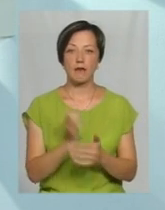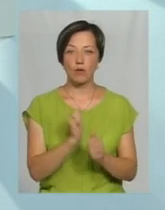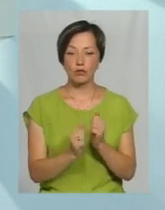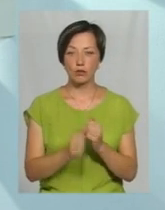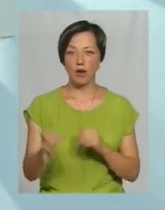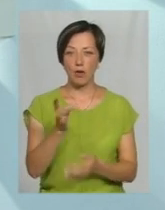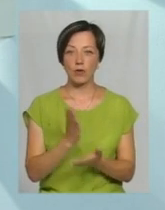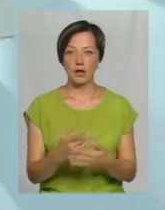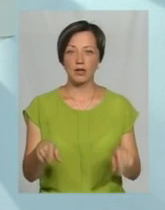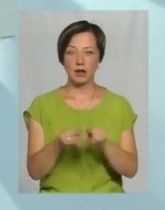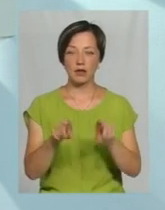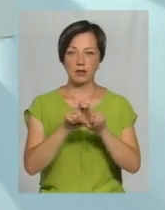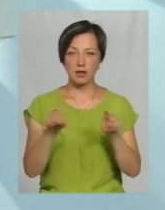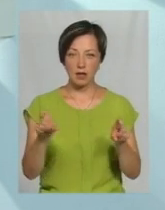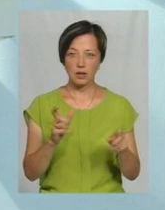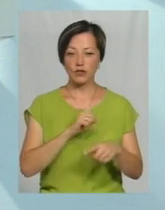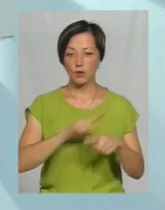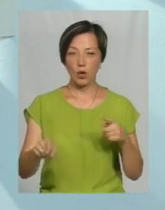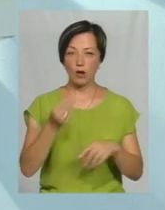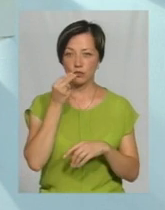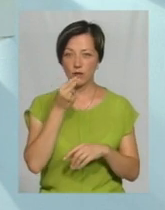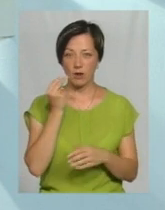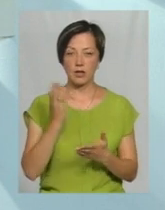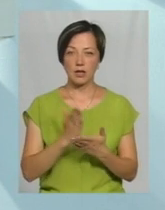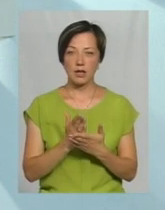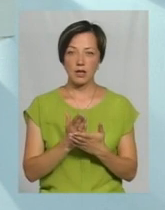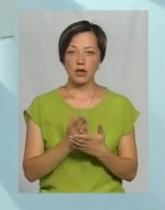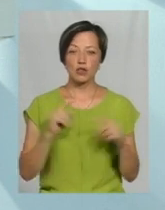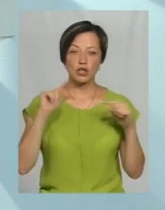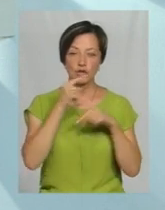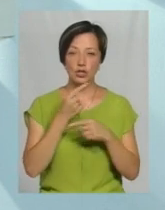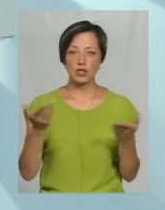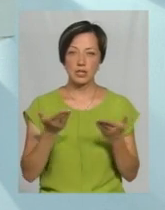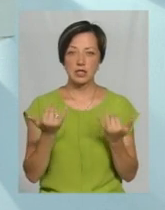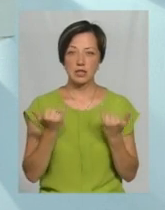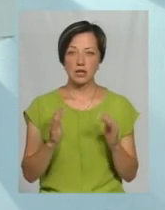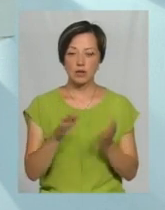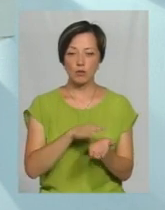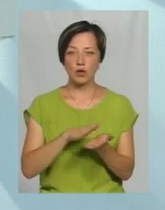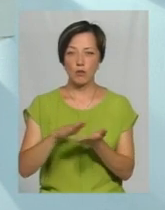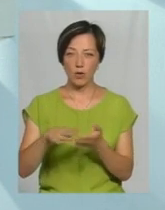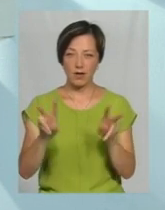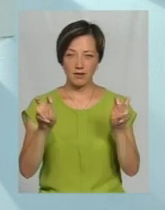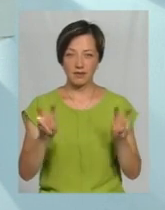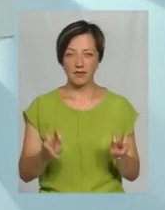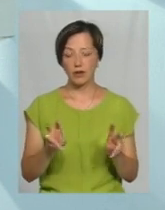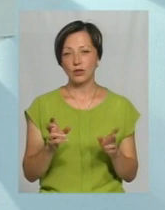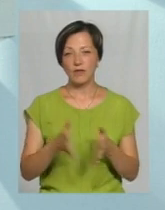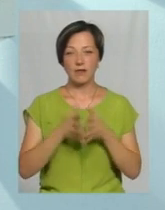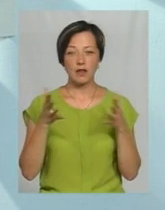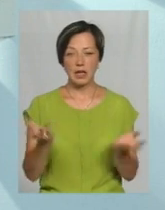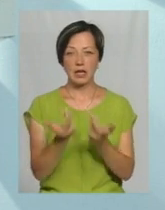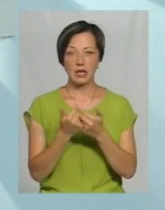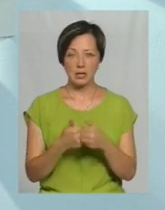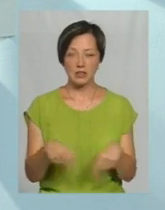районі є такі заклади. як на швидкого харчування, то є якісь шашличні, зараз бутербродні вони називаються. Ну, досить велика